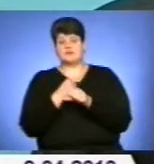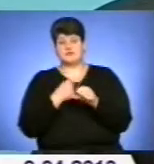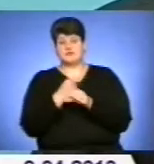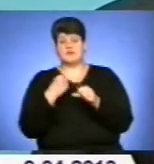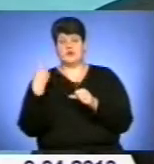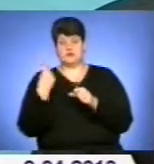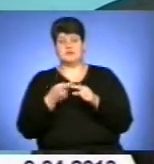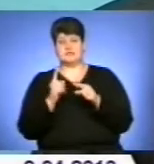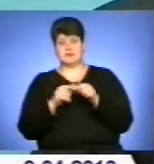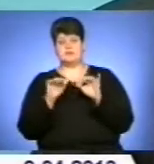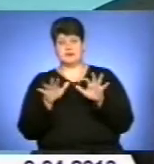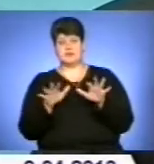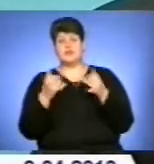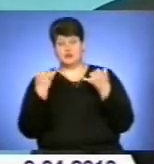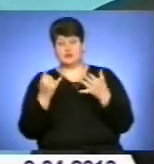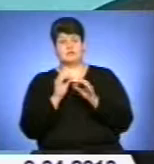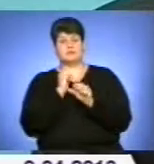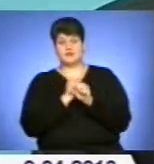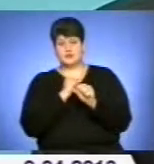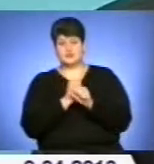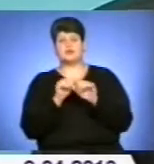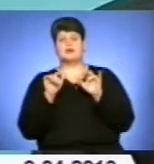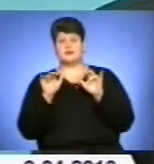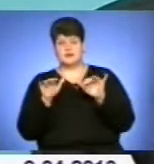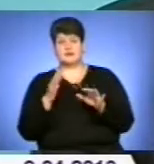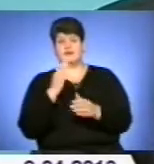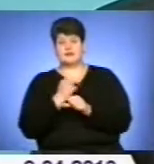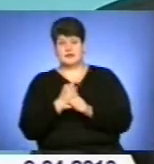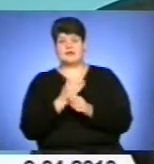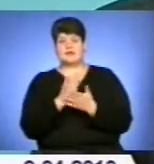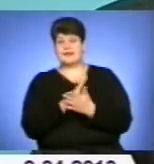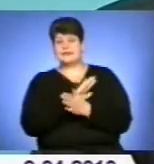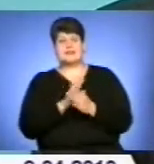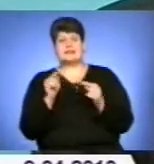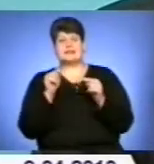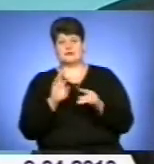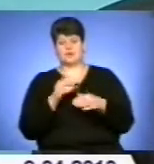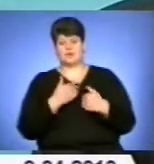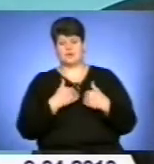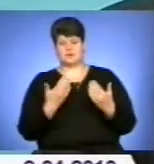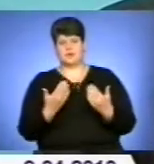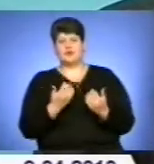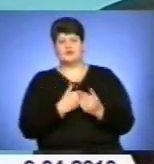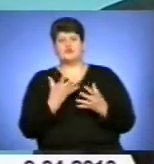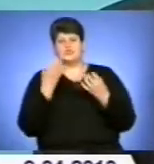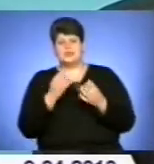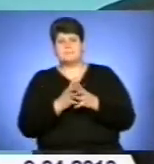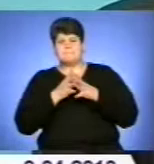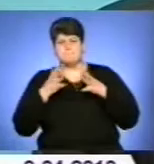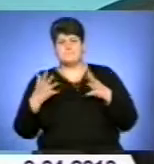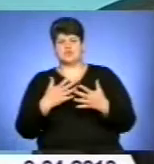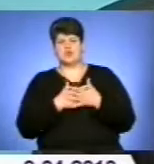області цей механізм. Він сьогодні вже працює і діє, але він діє не так, як ми хотіли. Ми хочемо, щоб він більше активно